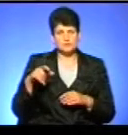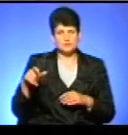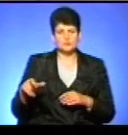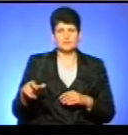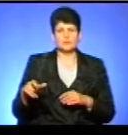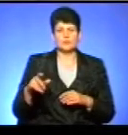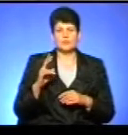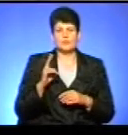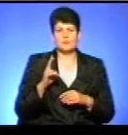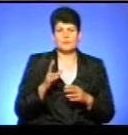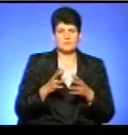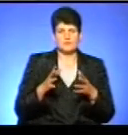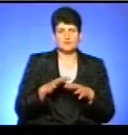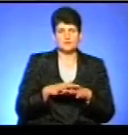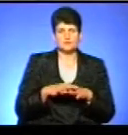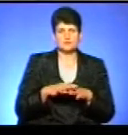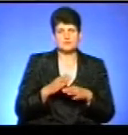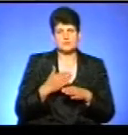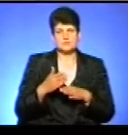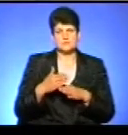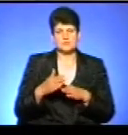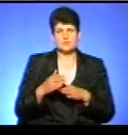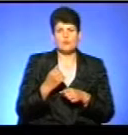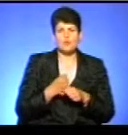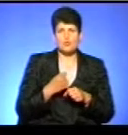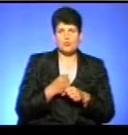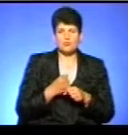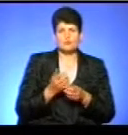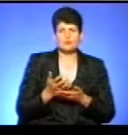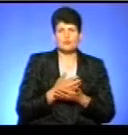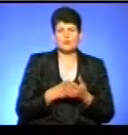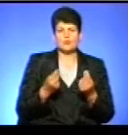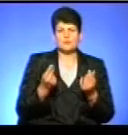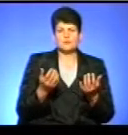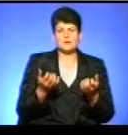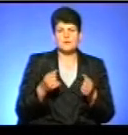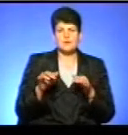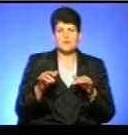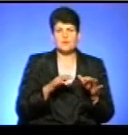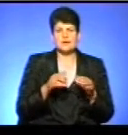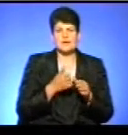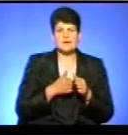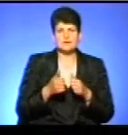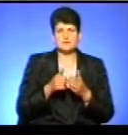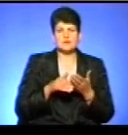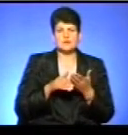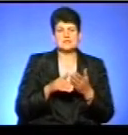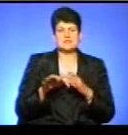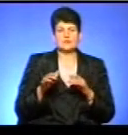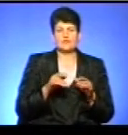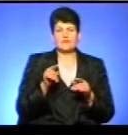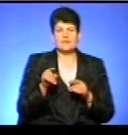як основну масу по роботі, по збору коштів, збрав лідерський вултерський рух.